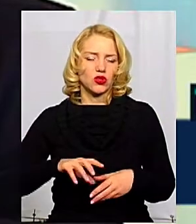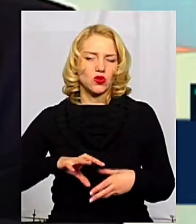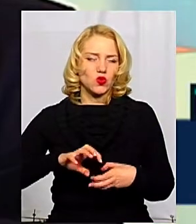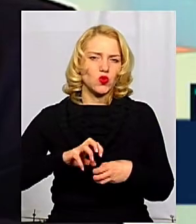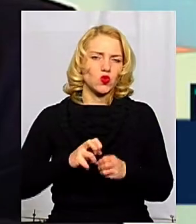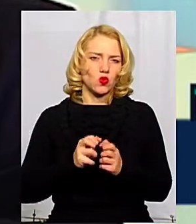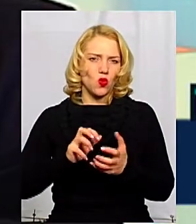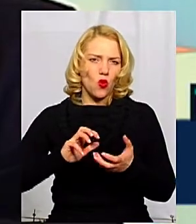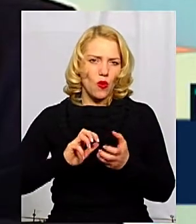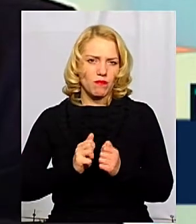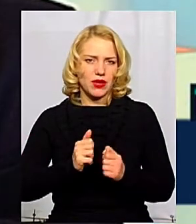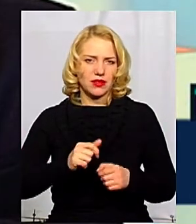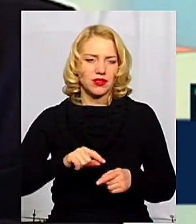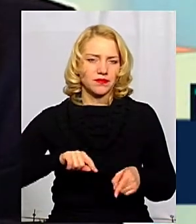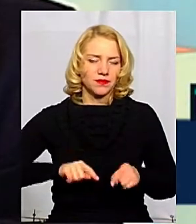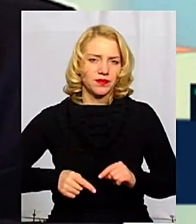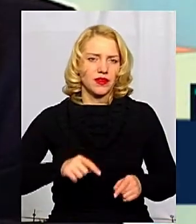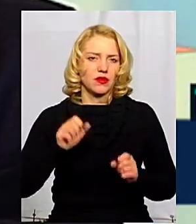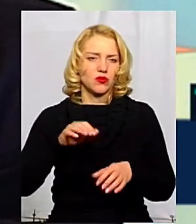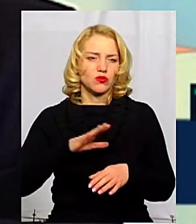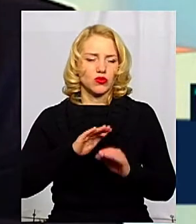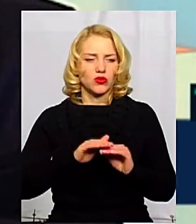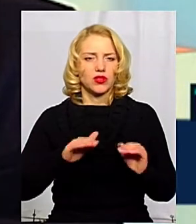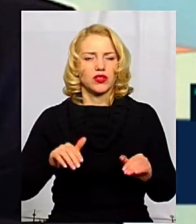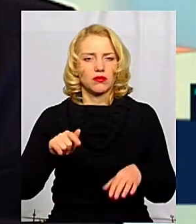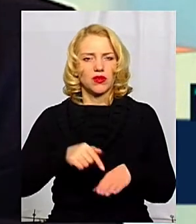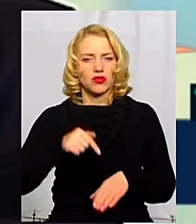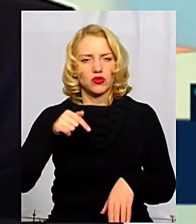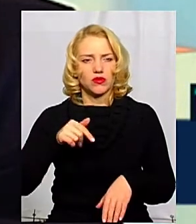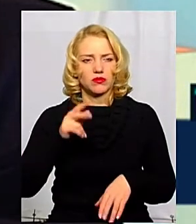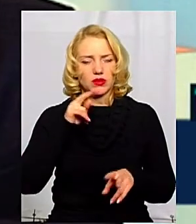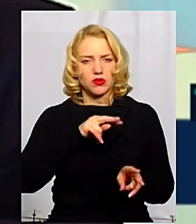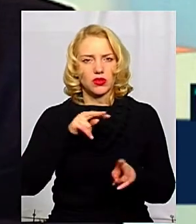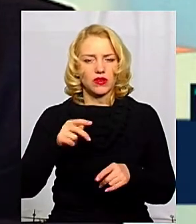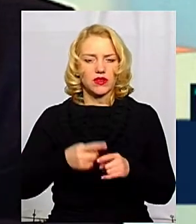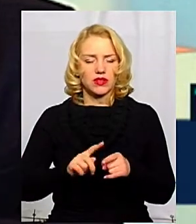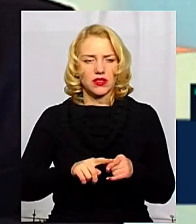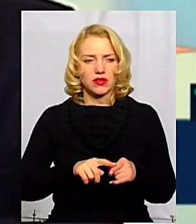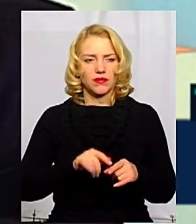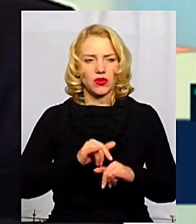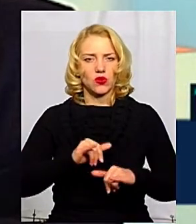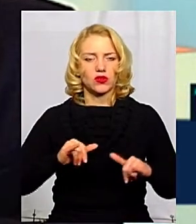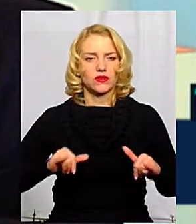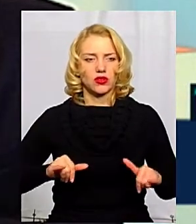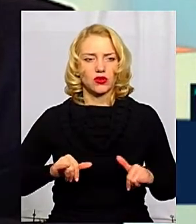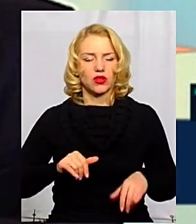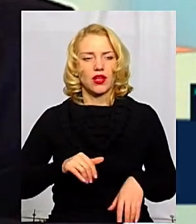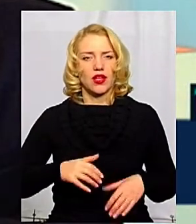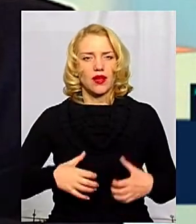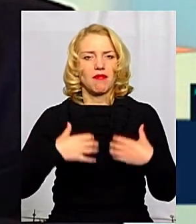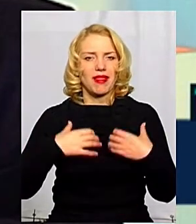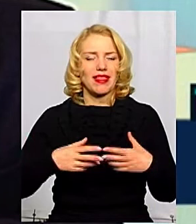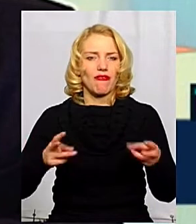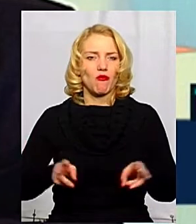Ми часто у дітей, ми зараз постерігаємо особливо в цю епідемію грипорозвиток пневмонії.